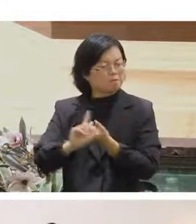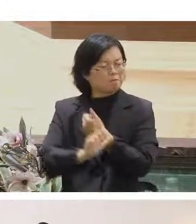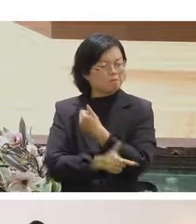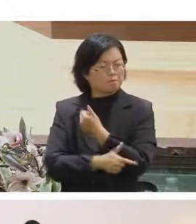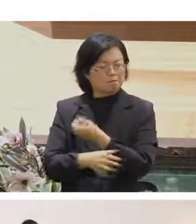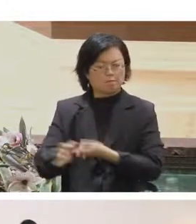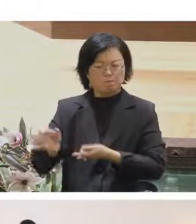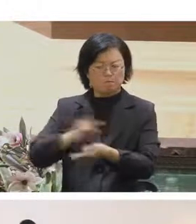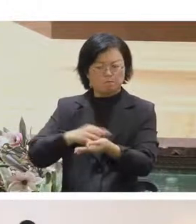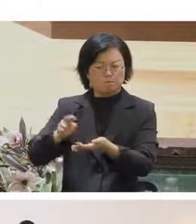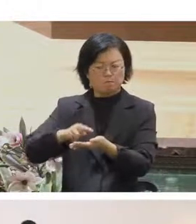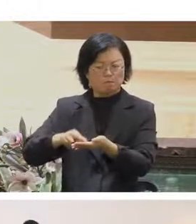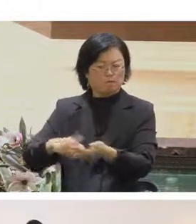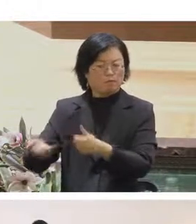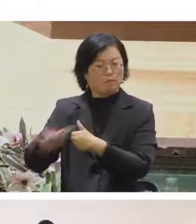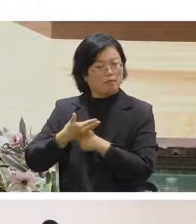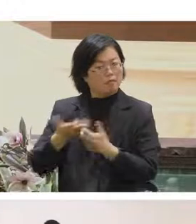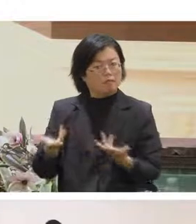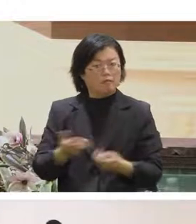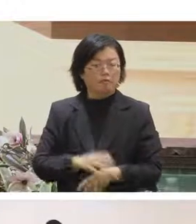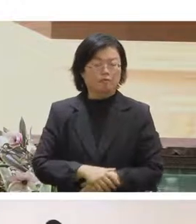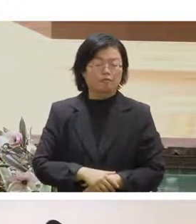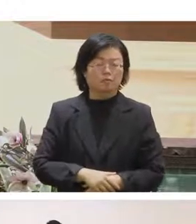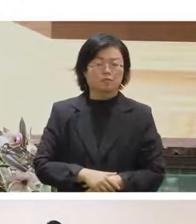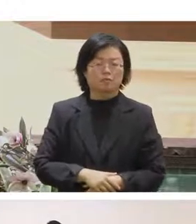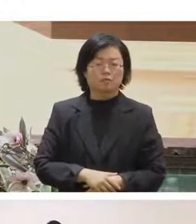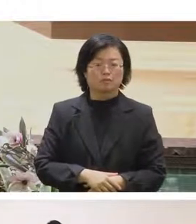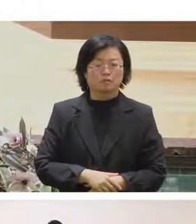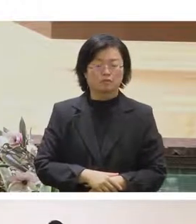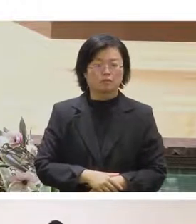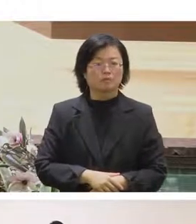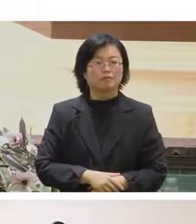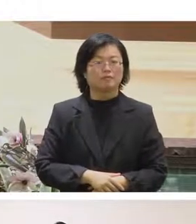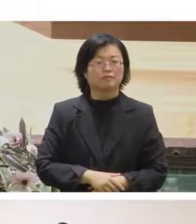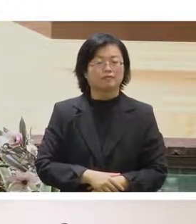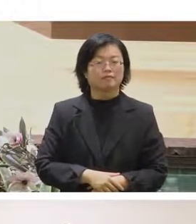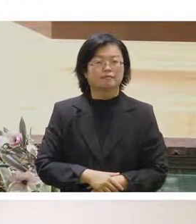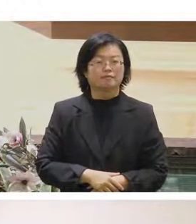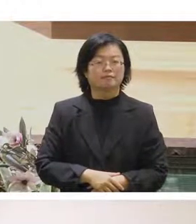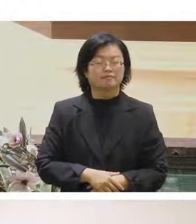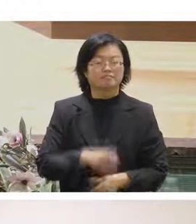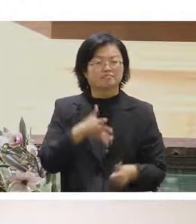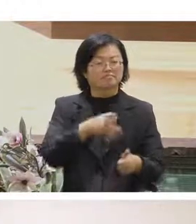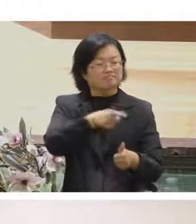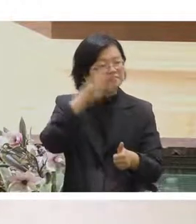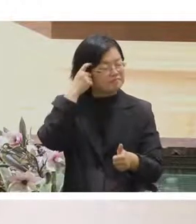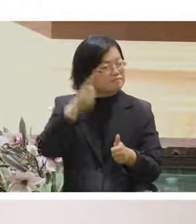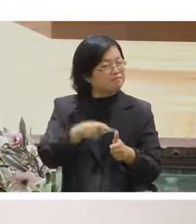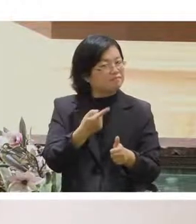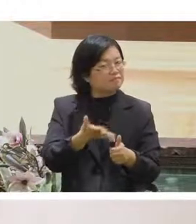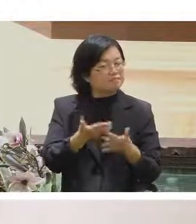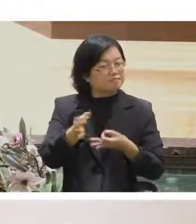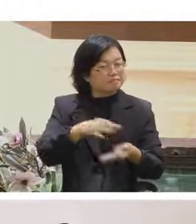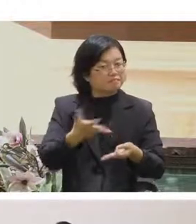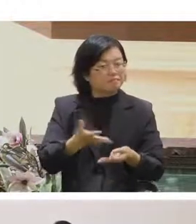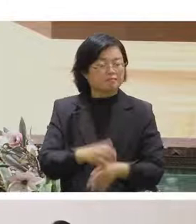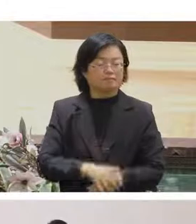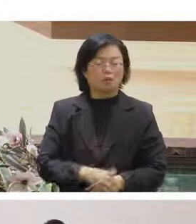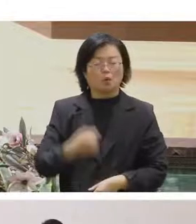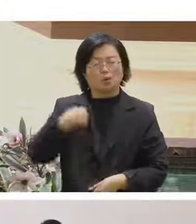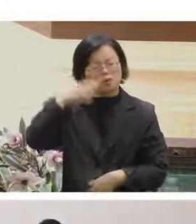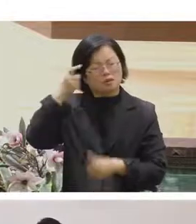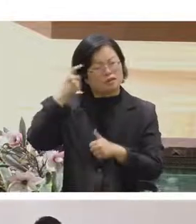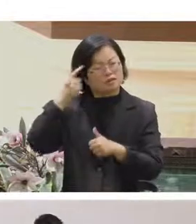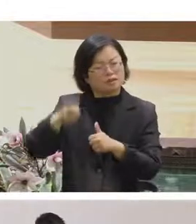我要賣給你嗎我可能是會想要買的人你會想要說什麼事情我會想先問一下你怎麼會來